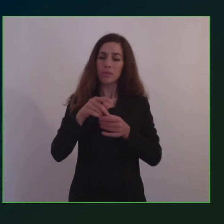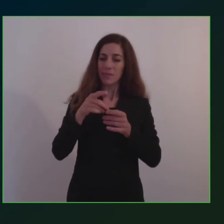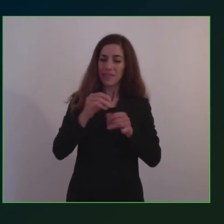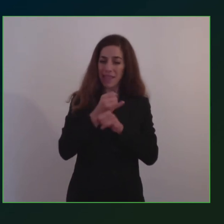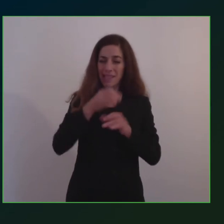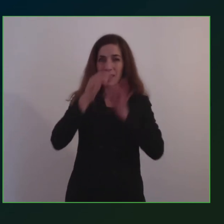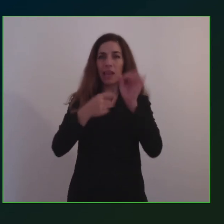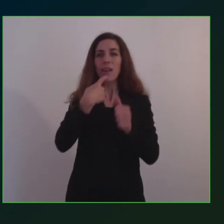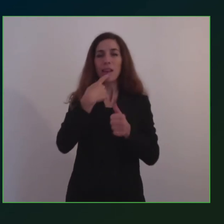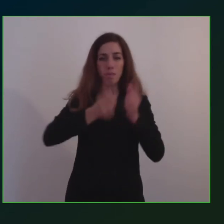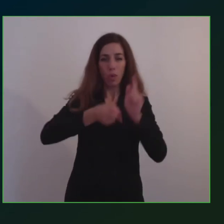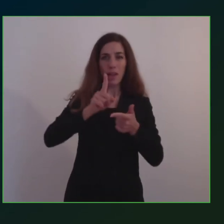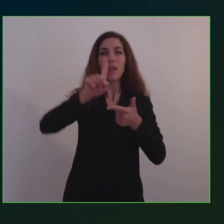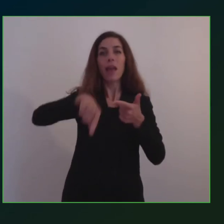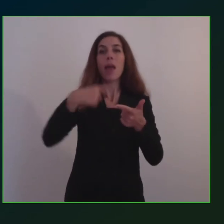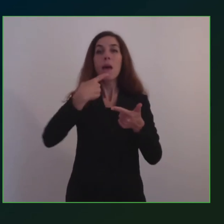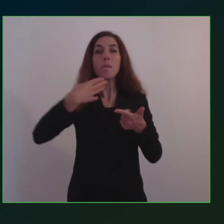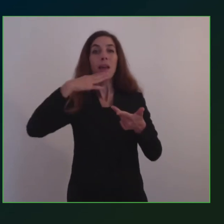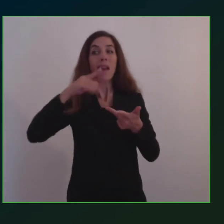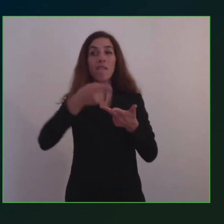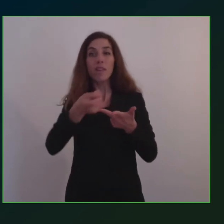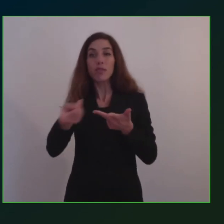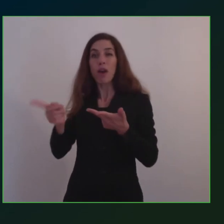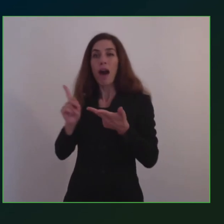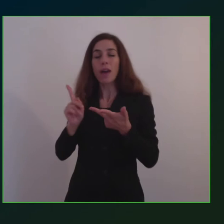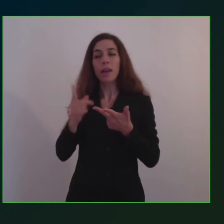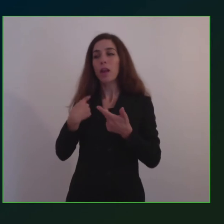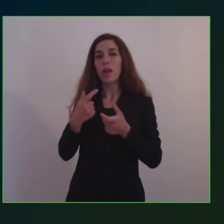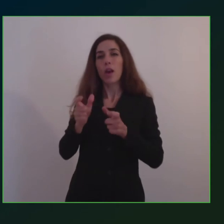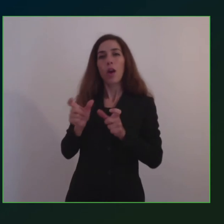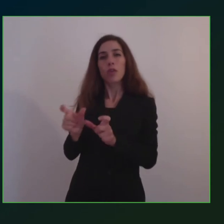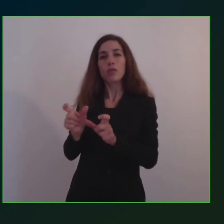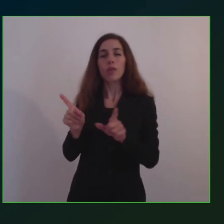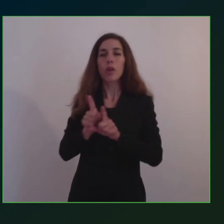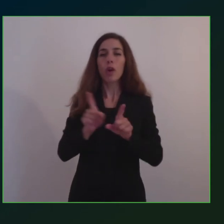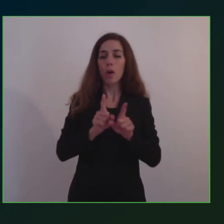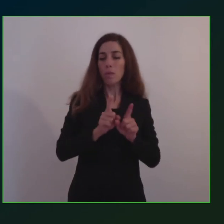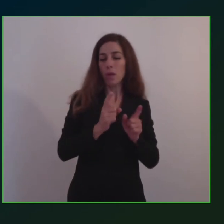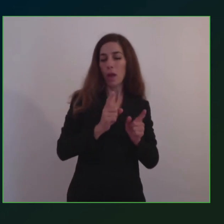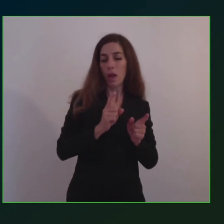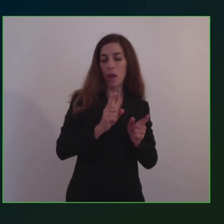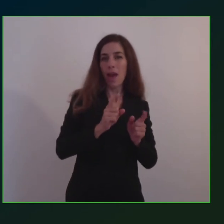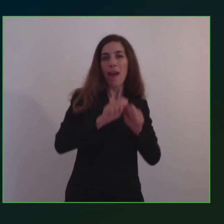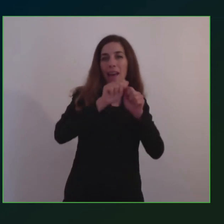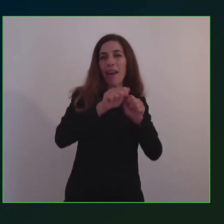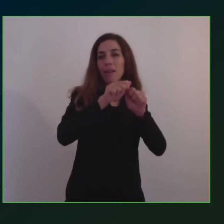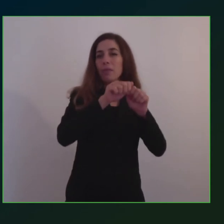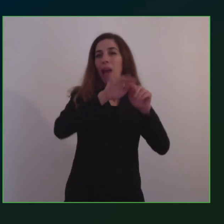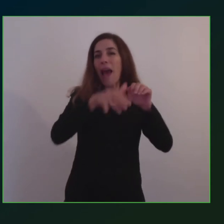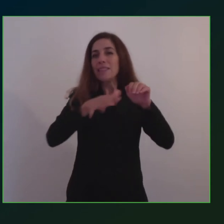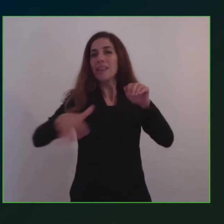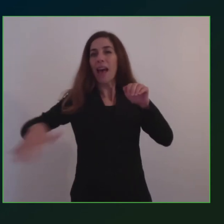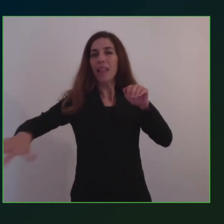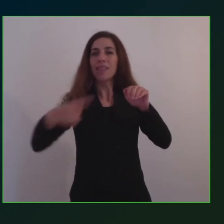sono costretti in un procedimento a cascata da Bruxelles a Roma, da Roma alle regioni, i beneficiari sono